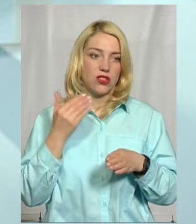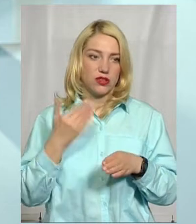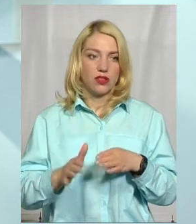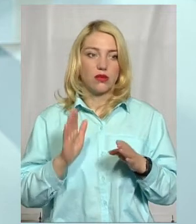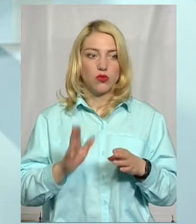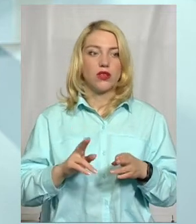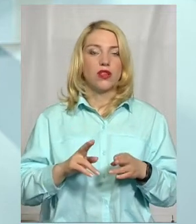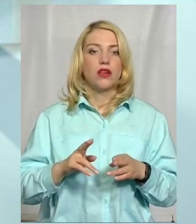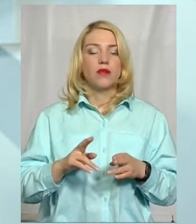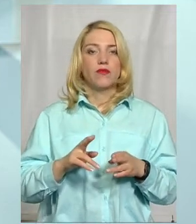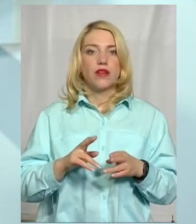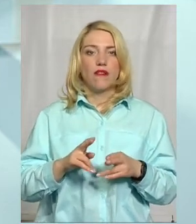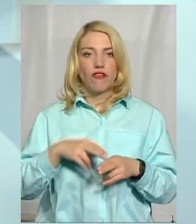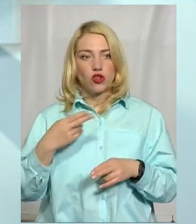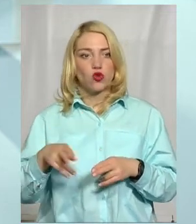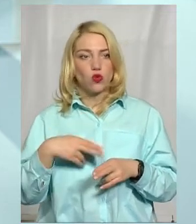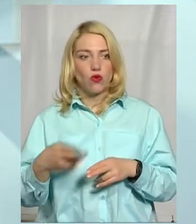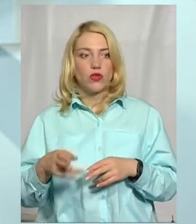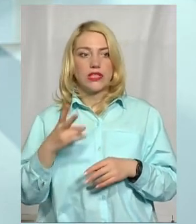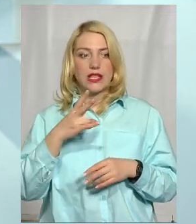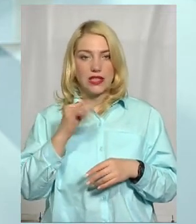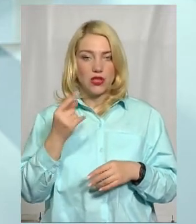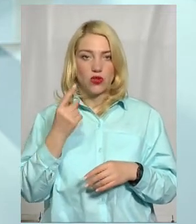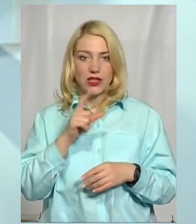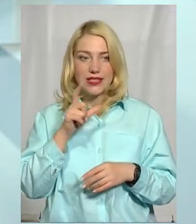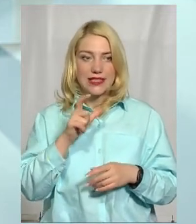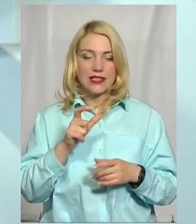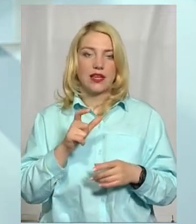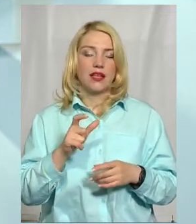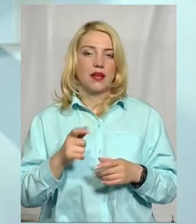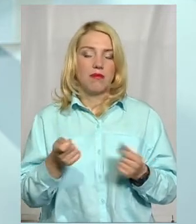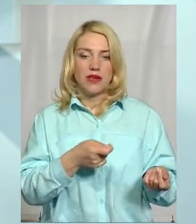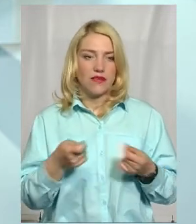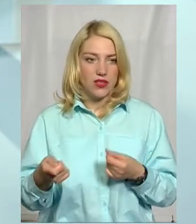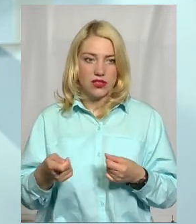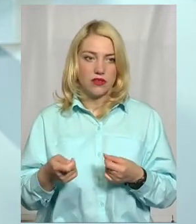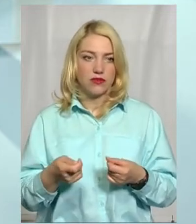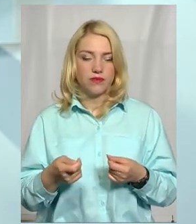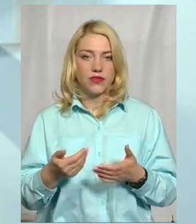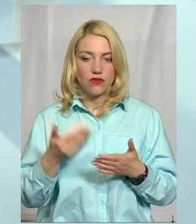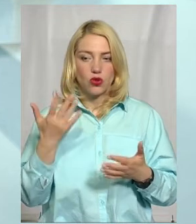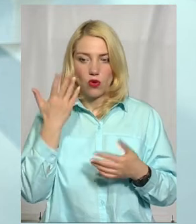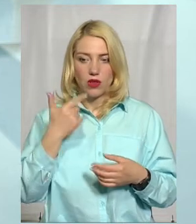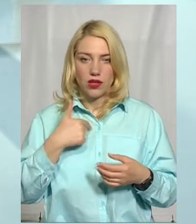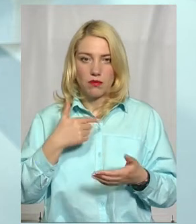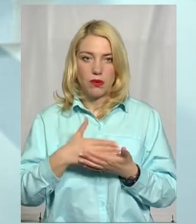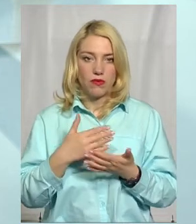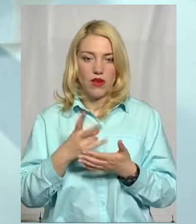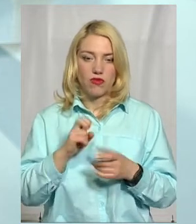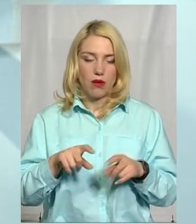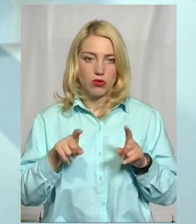відшкодовується. Також, жоден з перевізників, відколи я перебуваю на посаді,